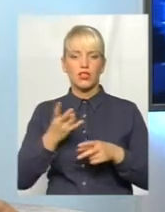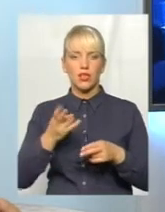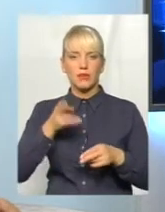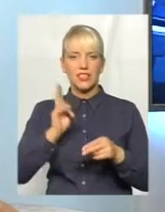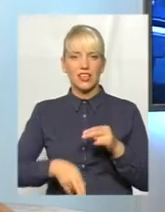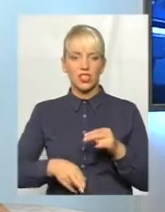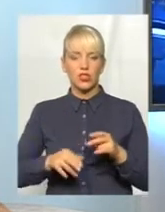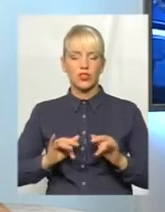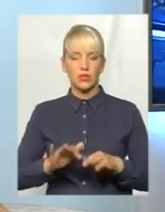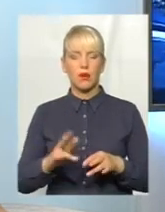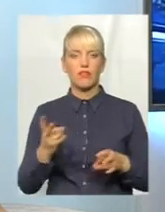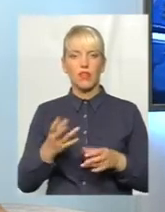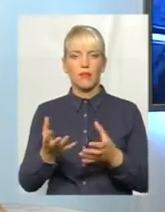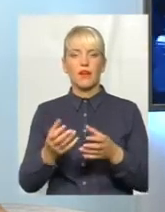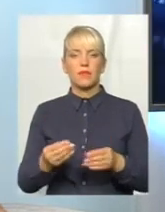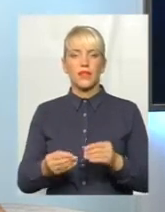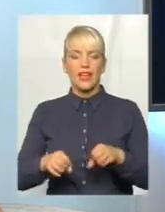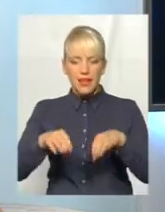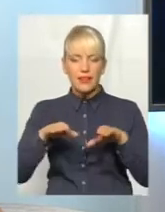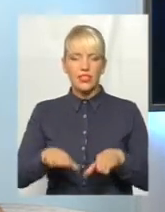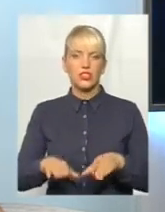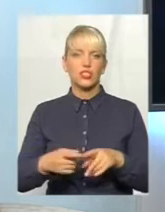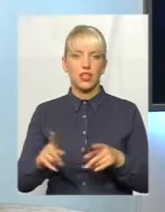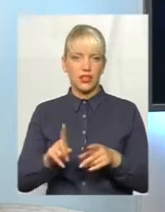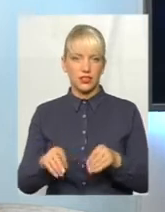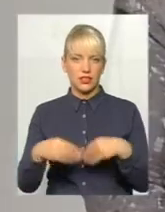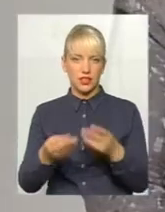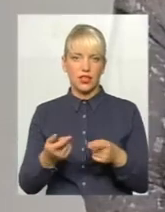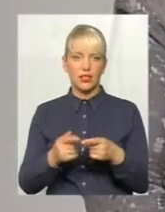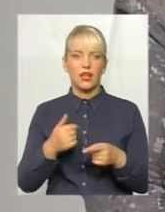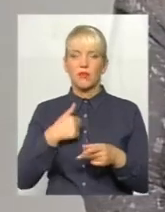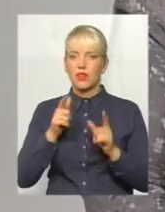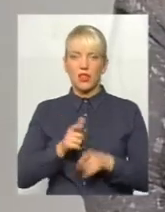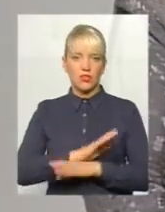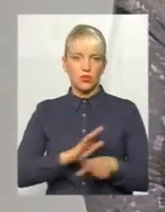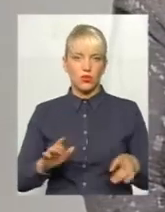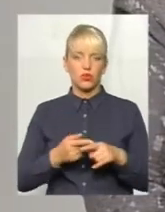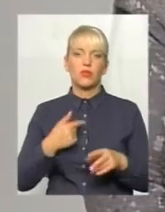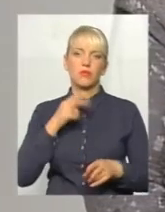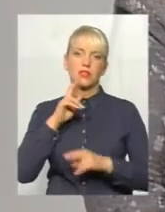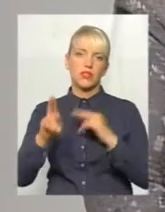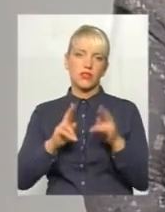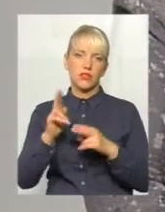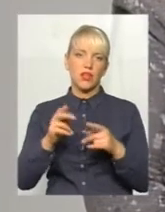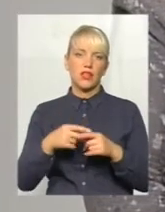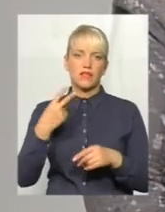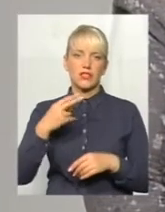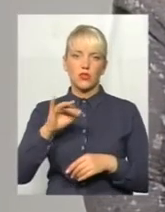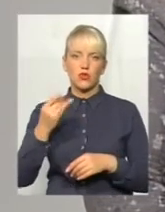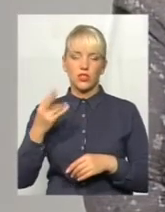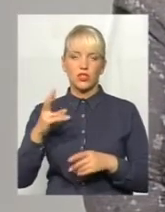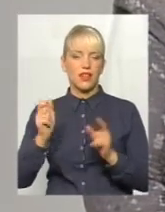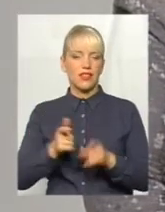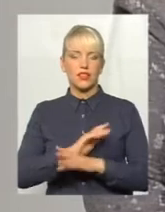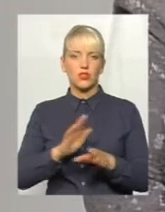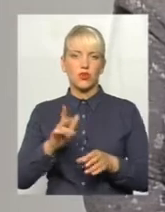Де ми були не згідні з цим і ми подалися з заявою до обласного відділу внутрішніх справ 20 січня на незгоду